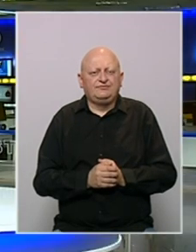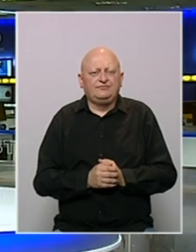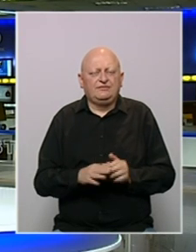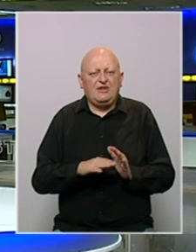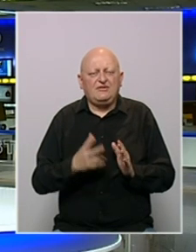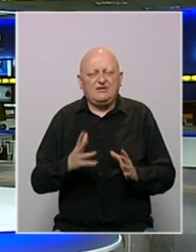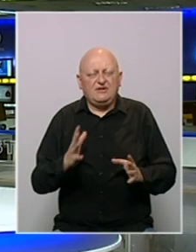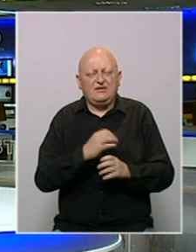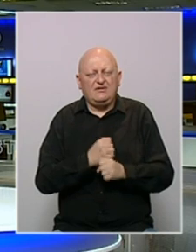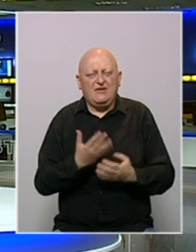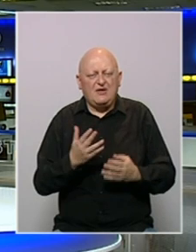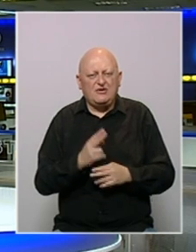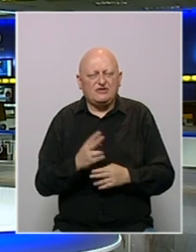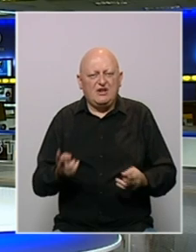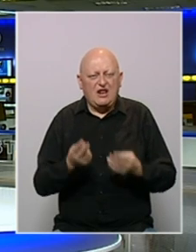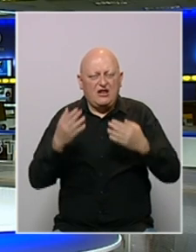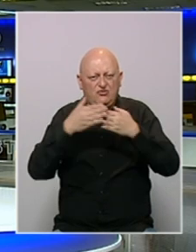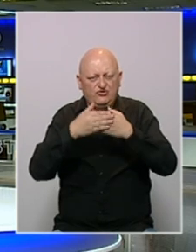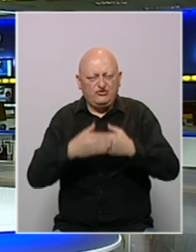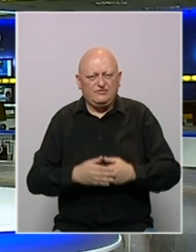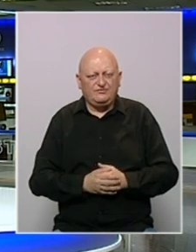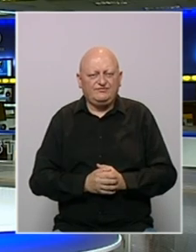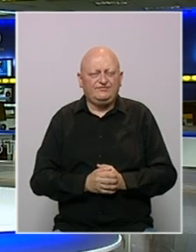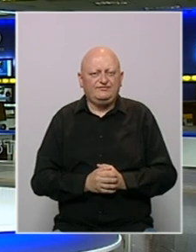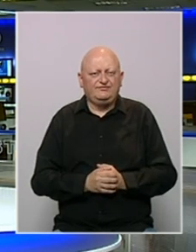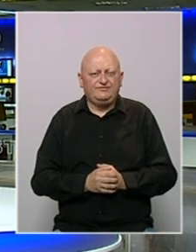Toliko u Dnevniku 3. Hvala na pažnji i laku noć.